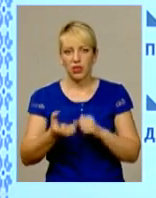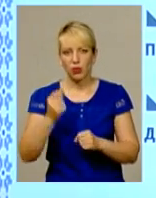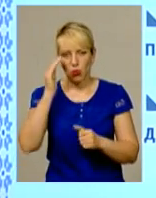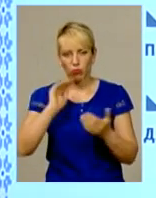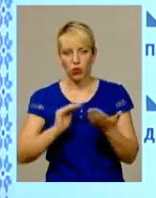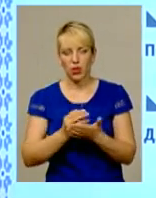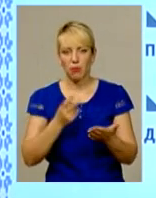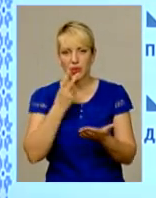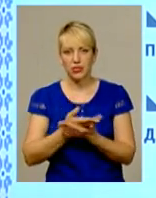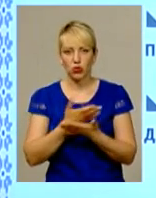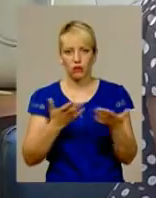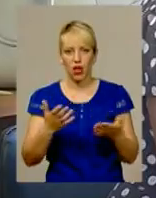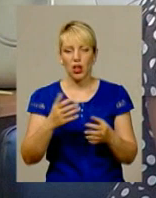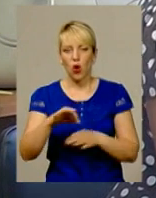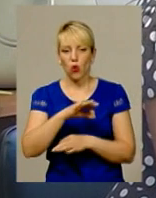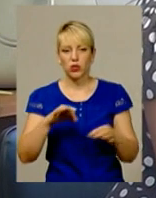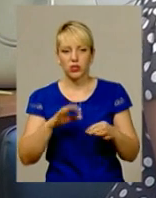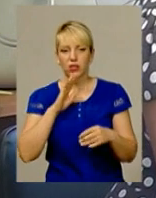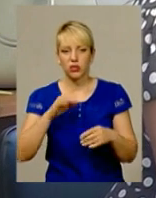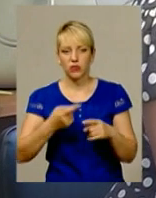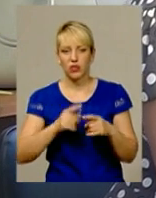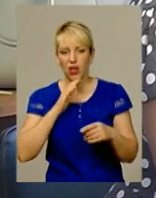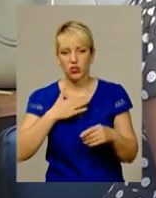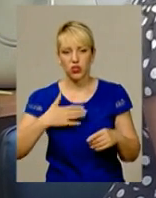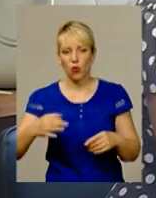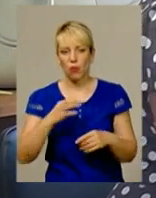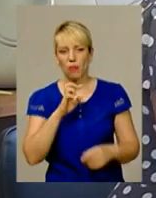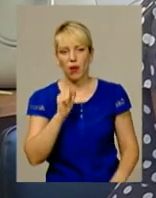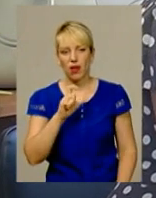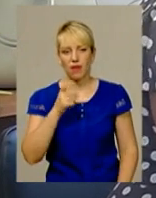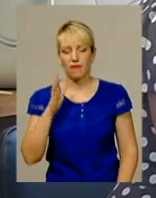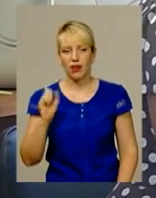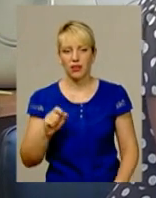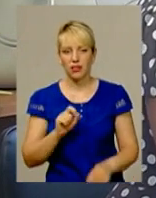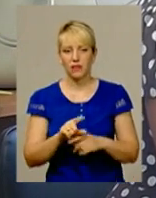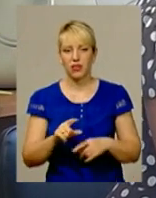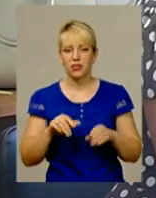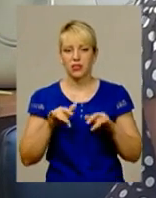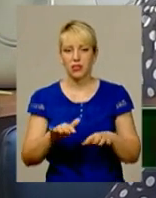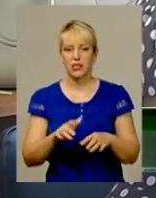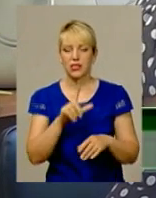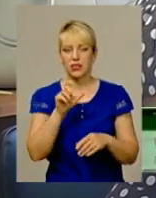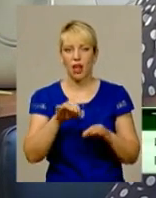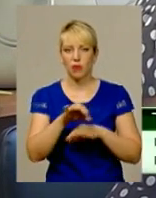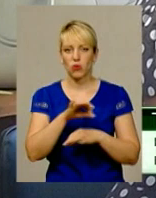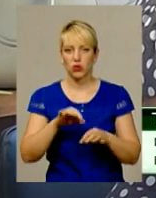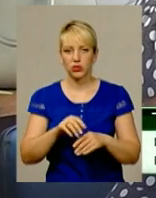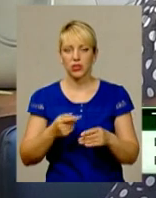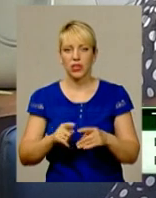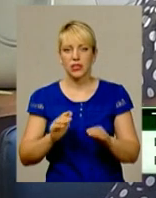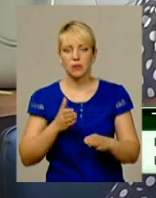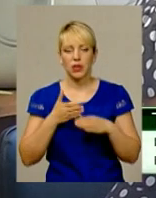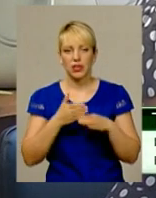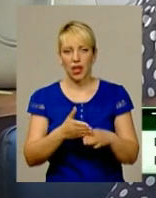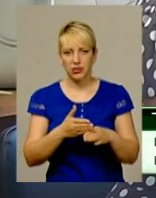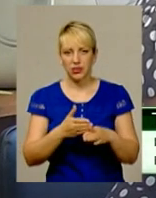презентувала координатор проєкту в нашій області Тетяна Баєва. Завдання діяльності за проєктом – сприяти формуванню